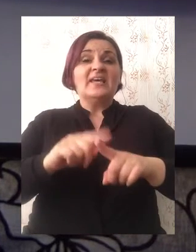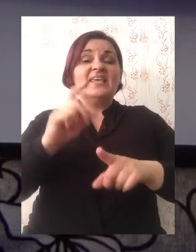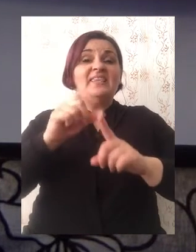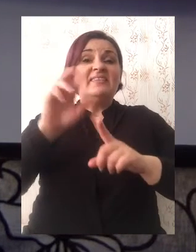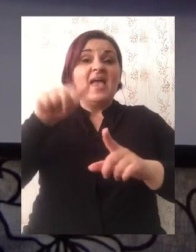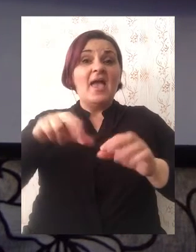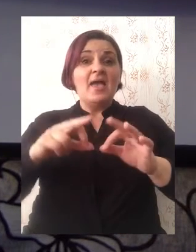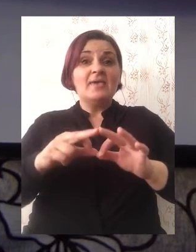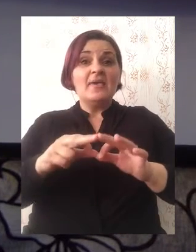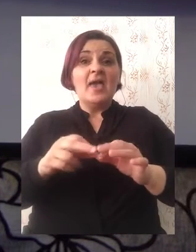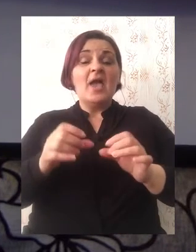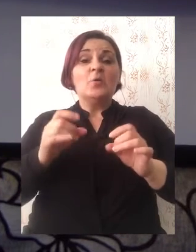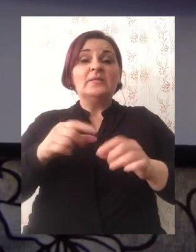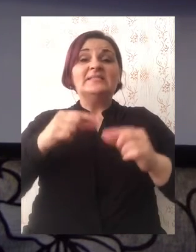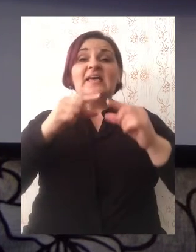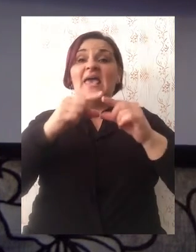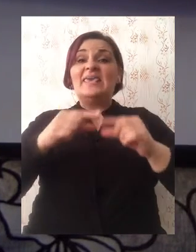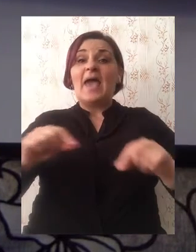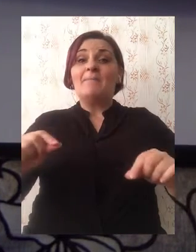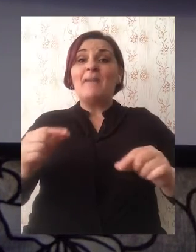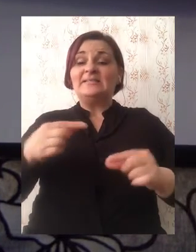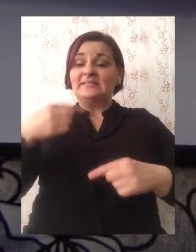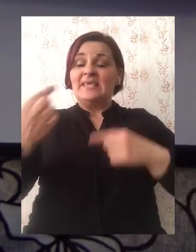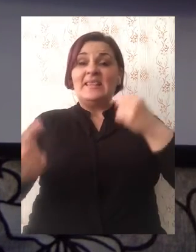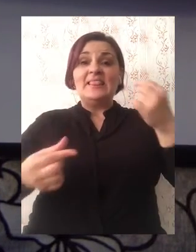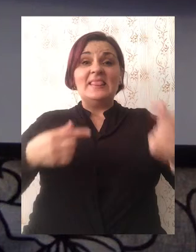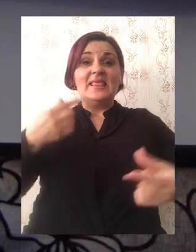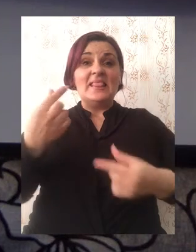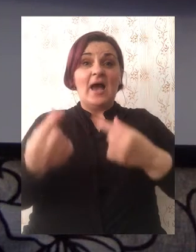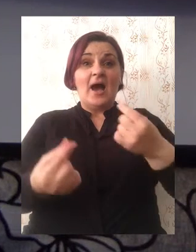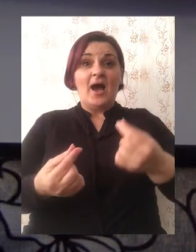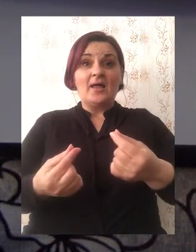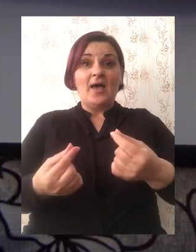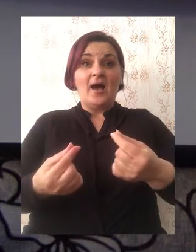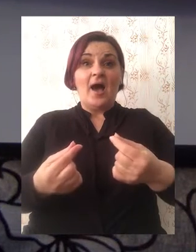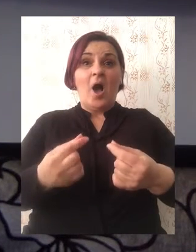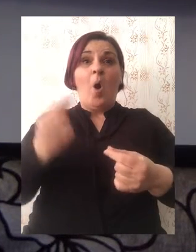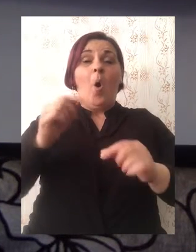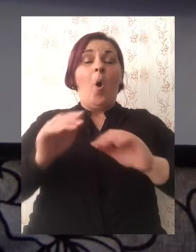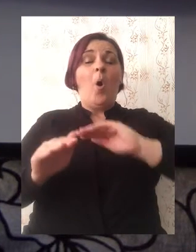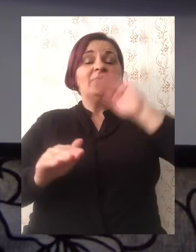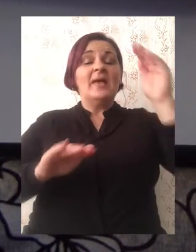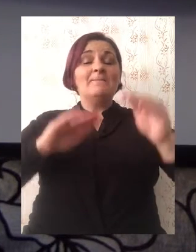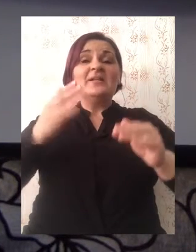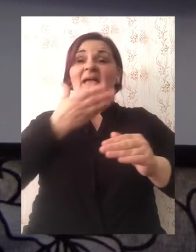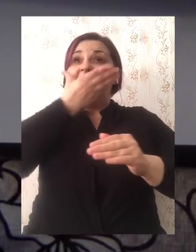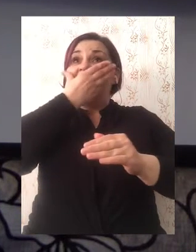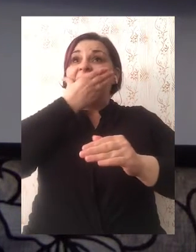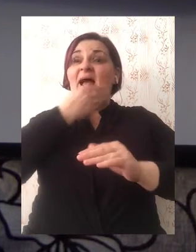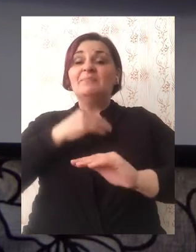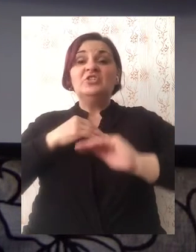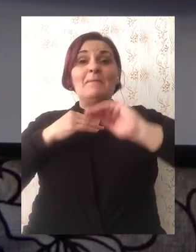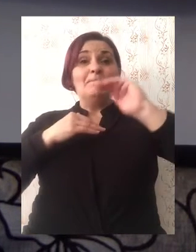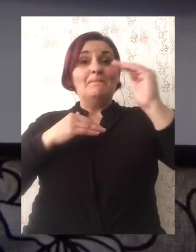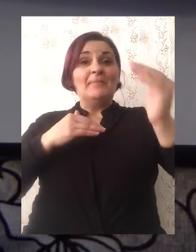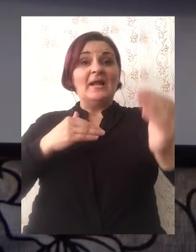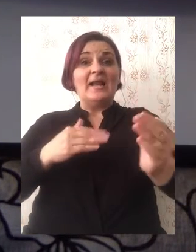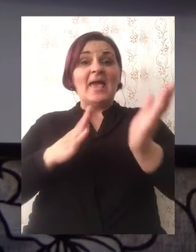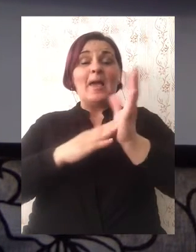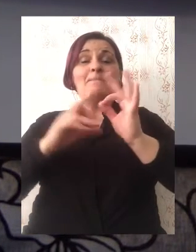i ulica Japanskih ljiljana. Od brežuljaka najljepši su brežuljak